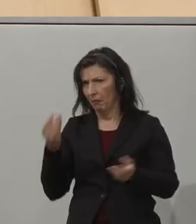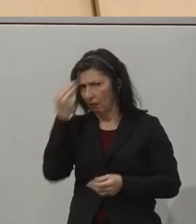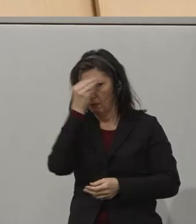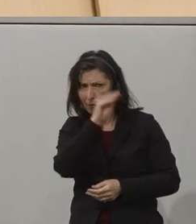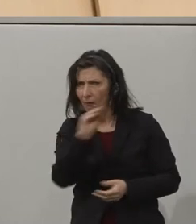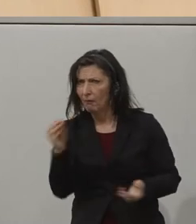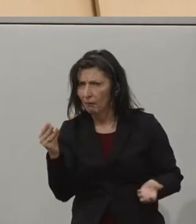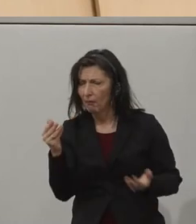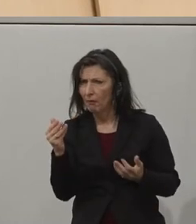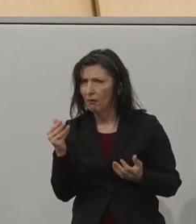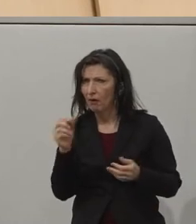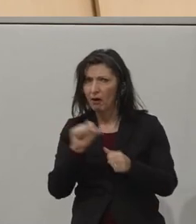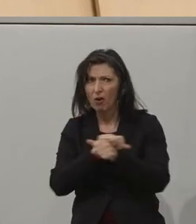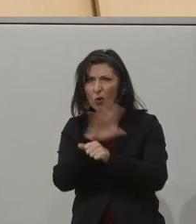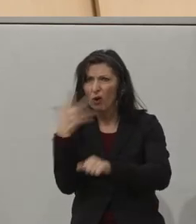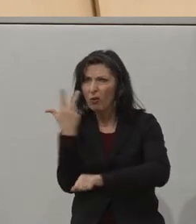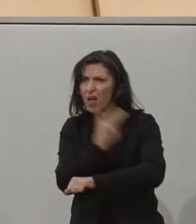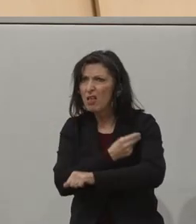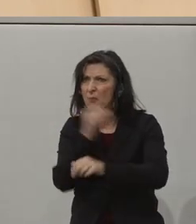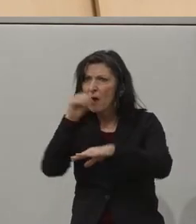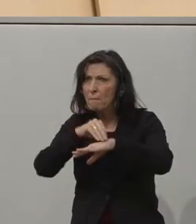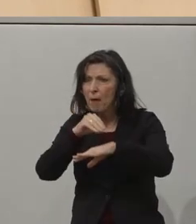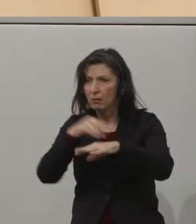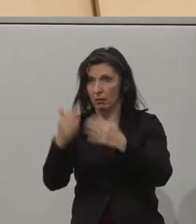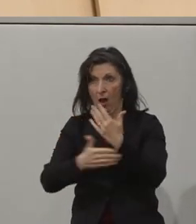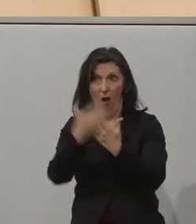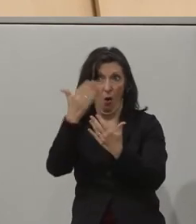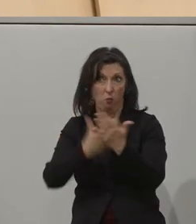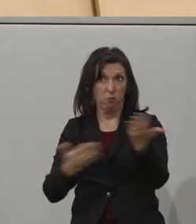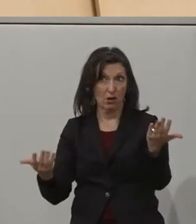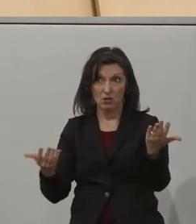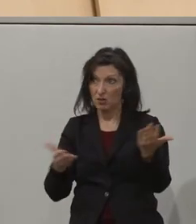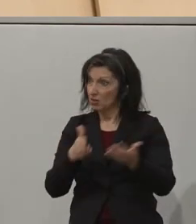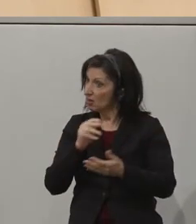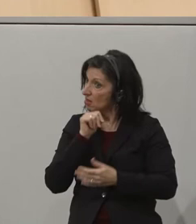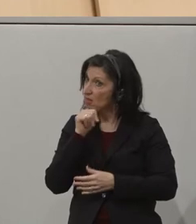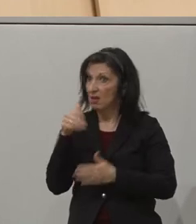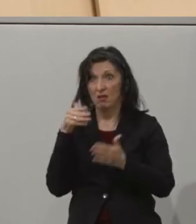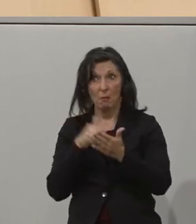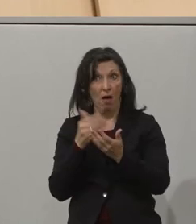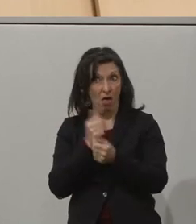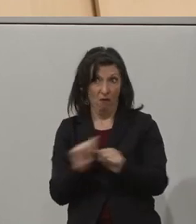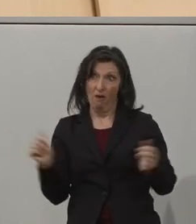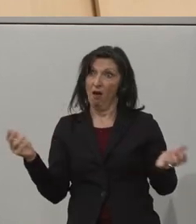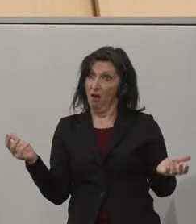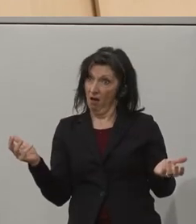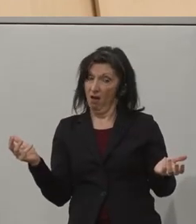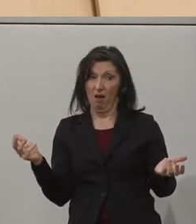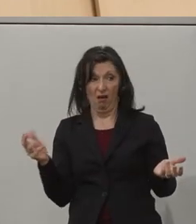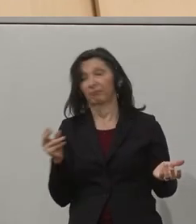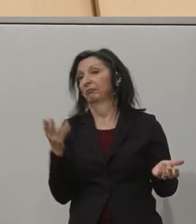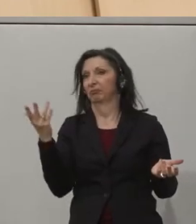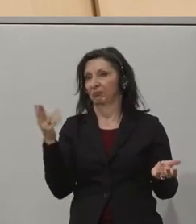bei den Covid-Impfanmeldungen, dass diese Homepages auch nicht barrierefrei gestaltet wurden. Also es gibt kaum